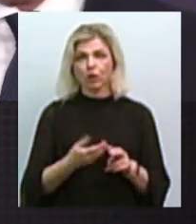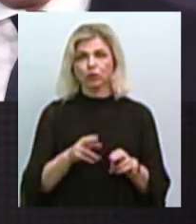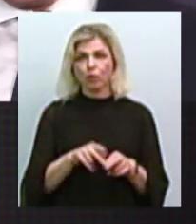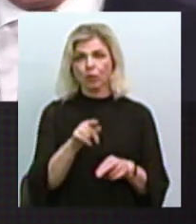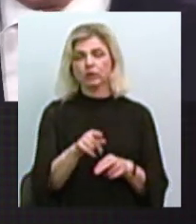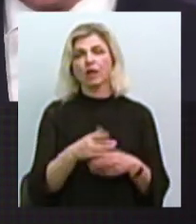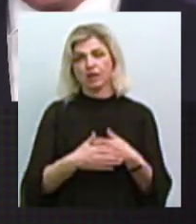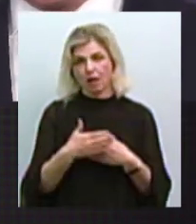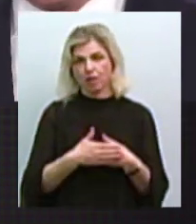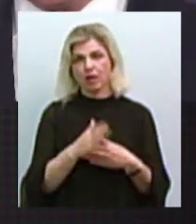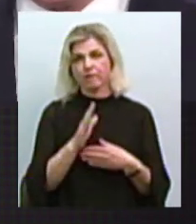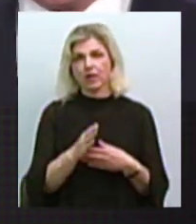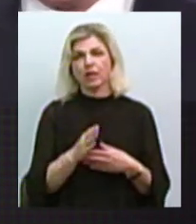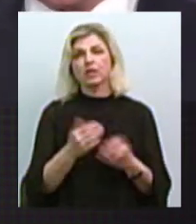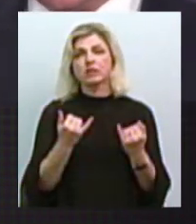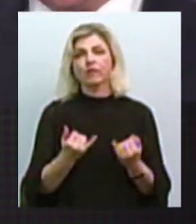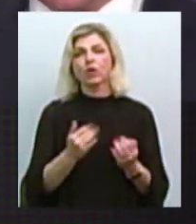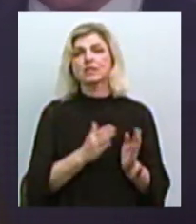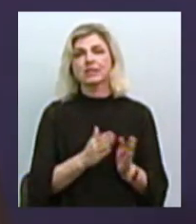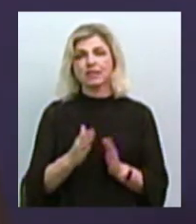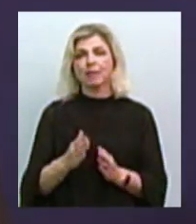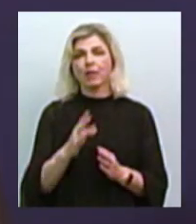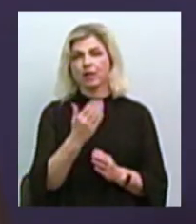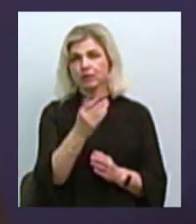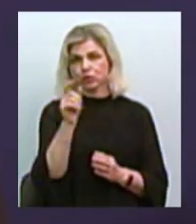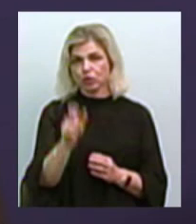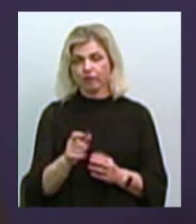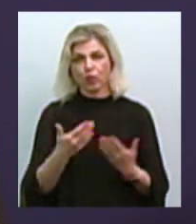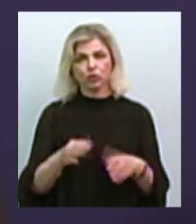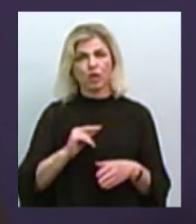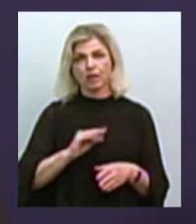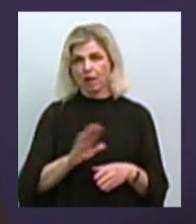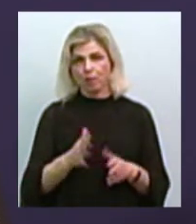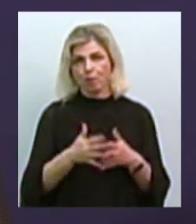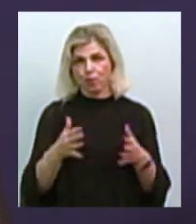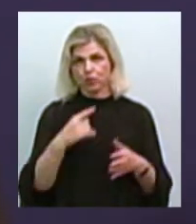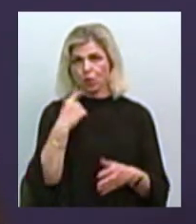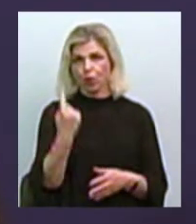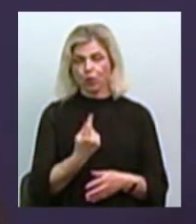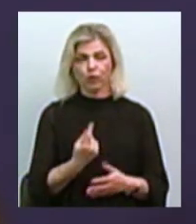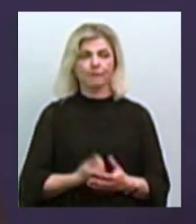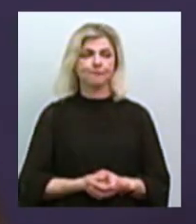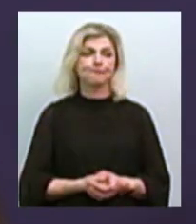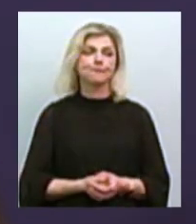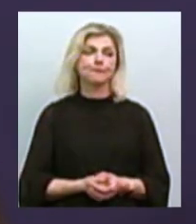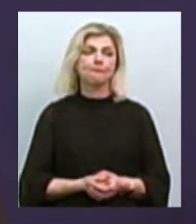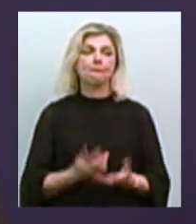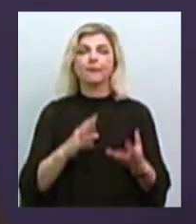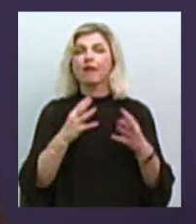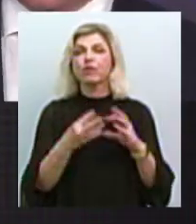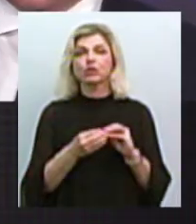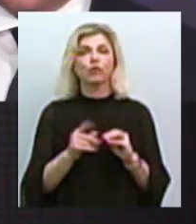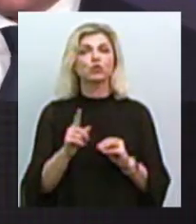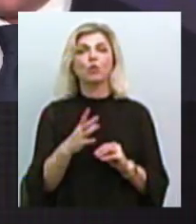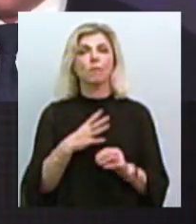понесла покарання. службі сьогодні в нашій системі вона на сьогодні вже не працює більше року. Ну, які висновки були зроблені з цього?